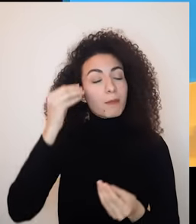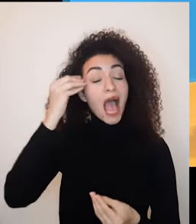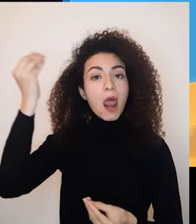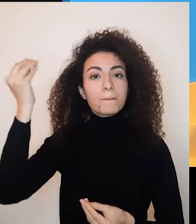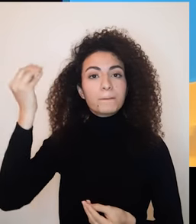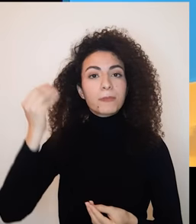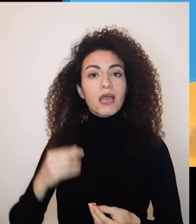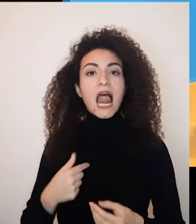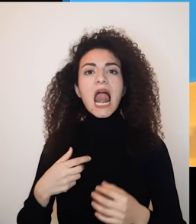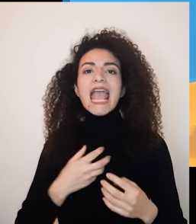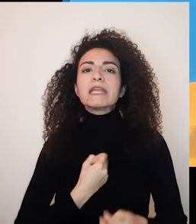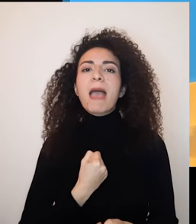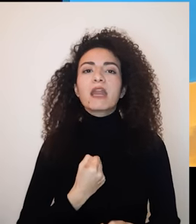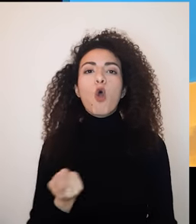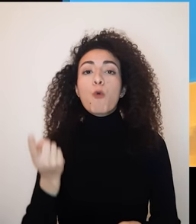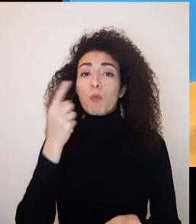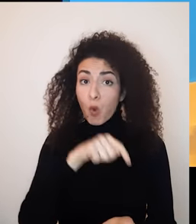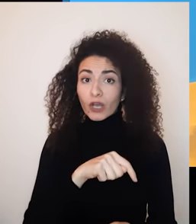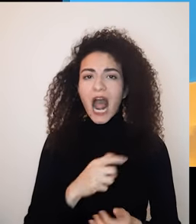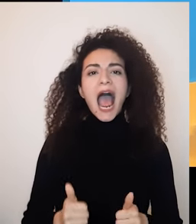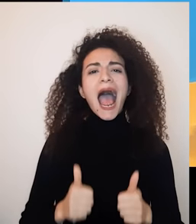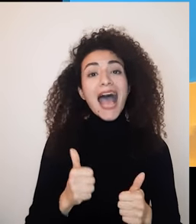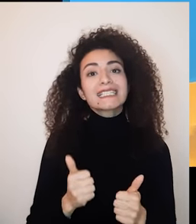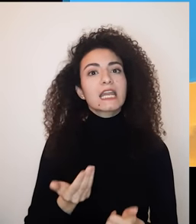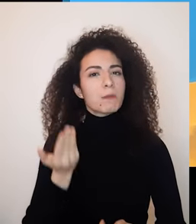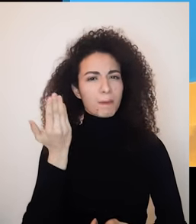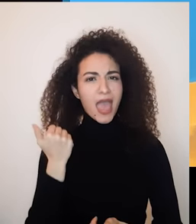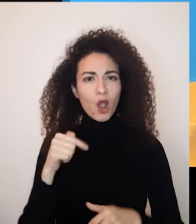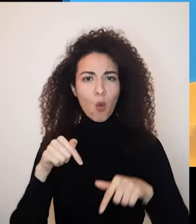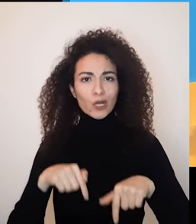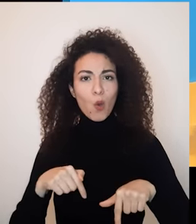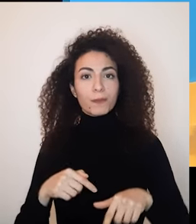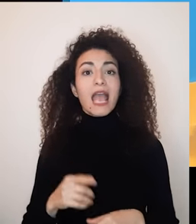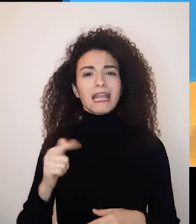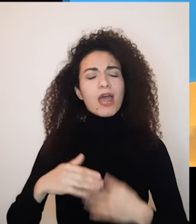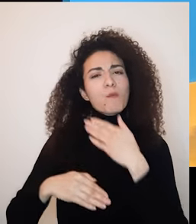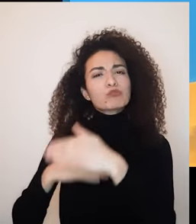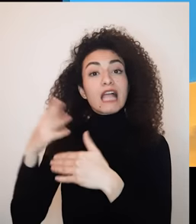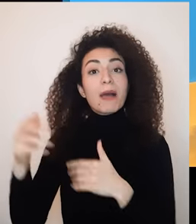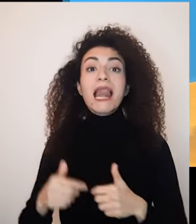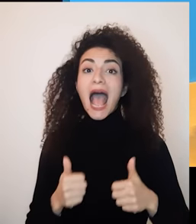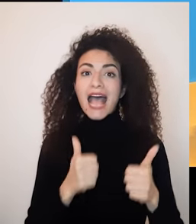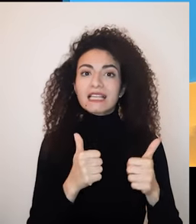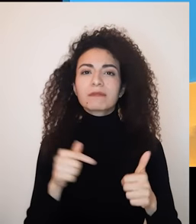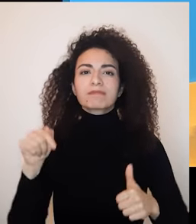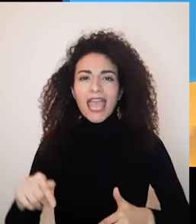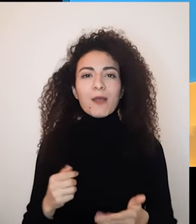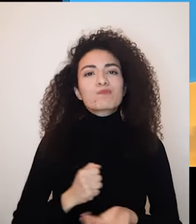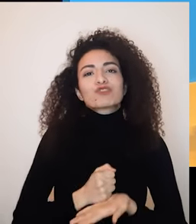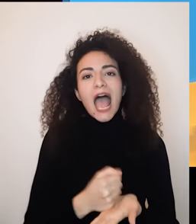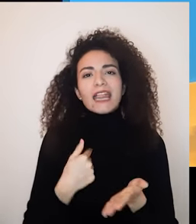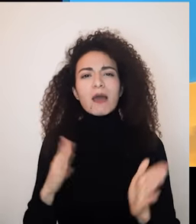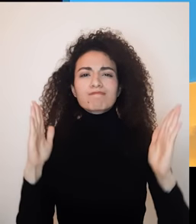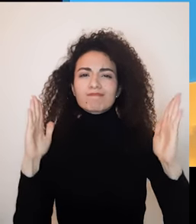الحلم أي الإيمان بأنه بكرة رح يكون أفضل من الحاضر وأنه بعد بكرة رح يكون أفضل من الغد وهيدا الشيء بيسمحنا لتخطى الصعاب